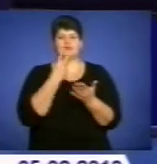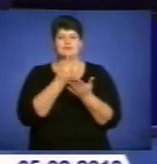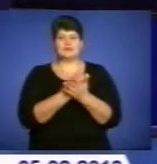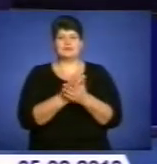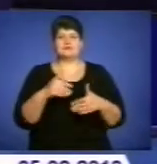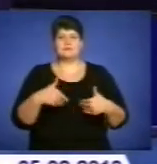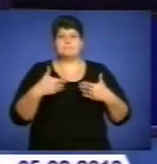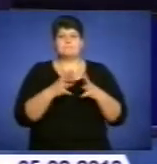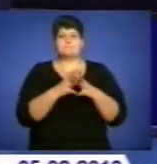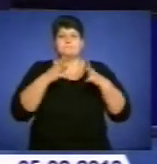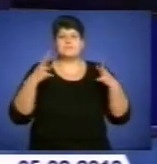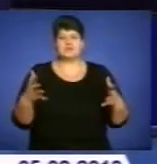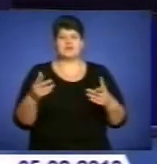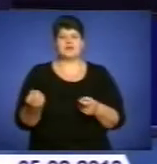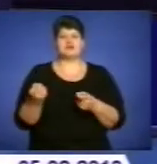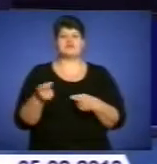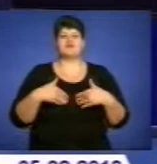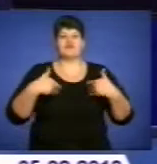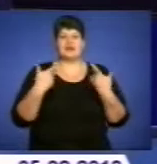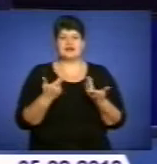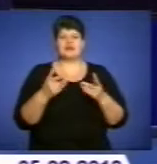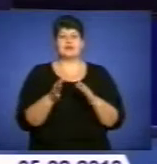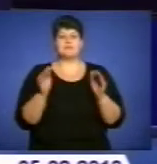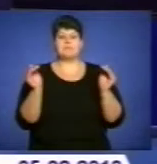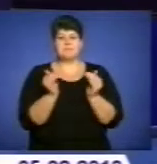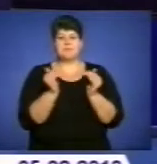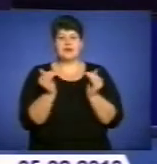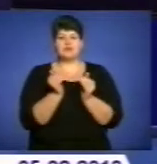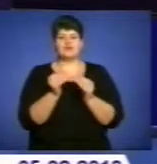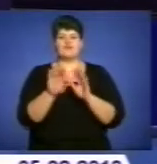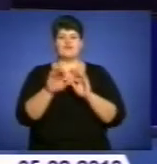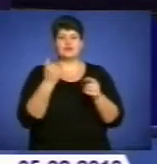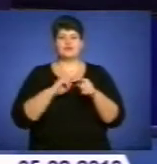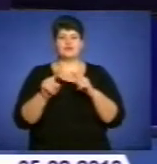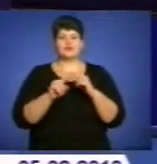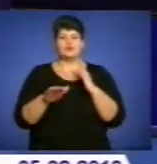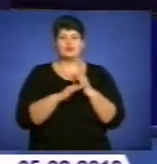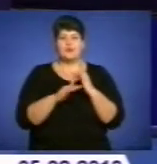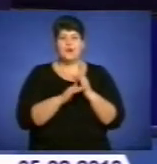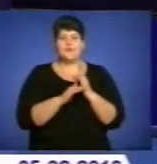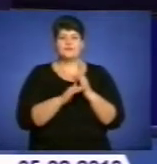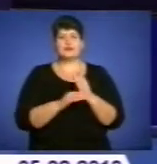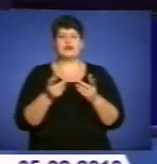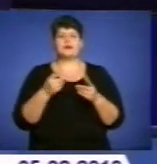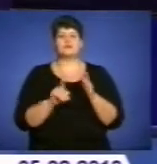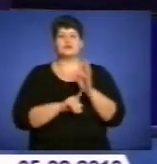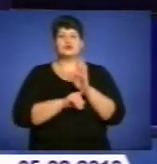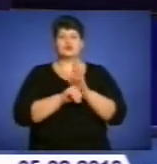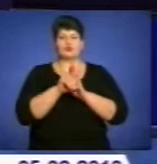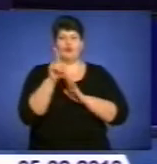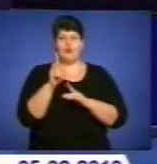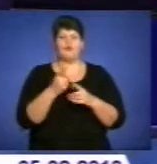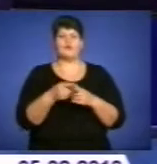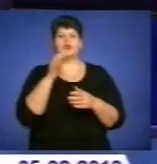зниженні кількості марних викликів швидкої та тяжких випадків через несвоєчасну медичну допомогу. Набутий у пілотних регіонах